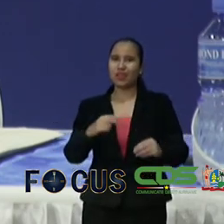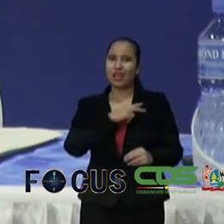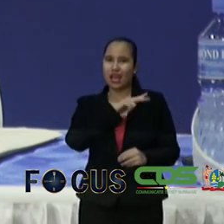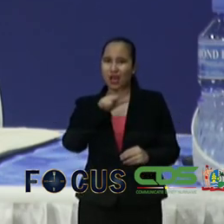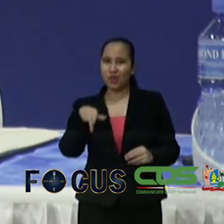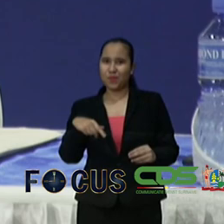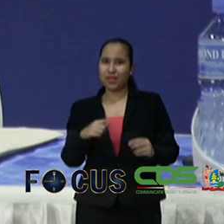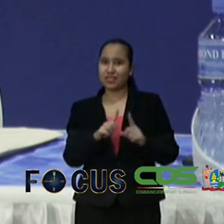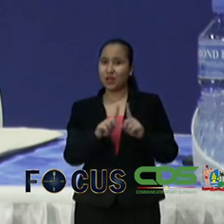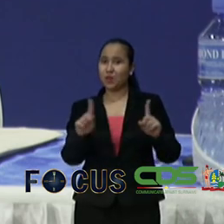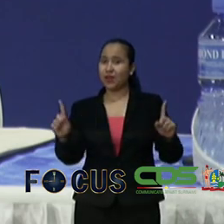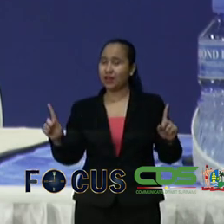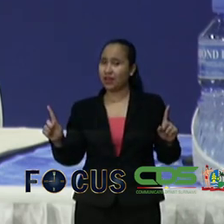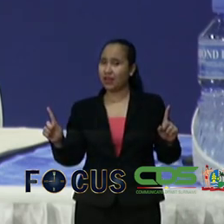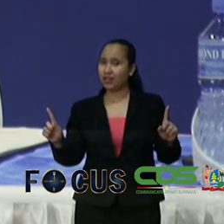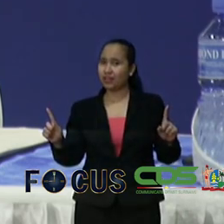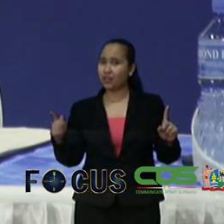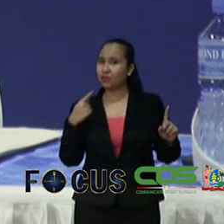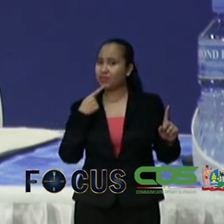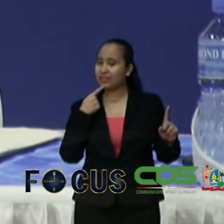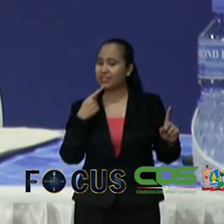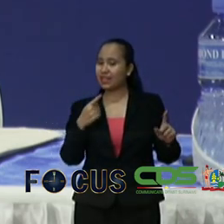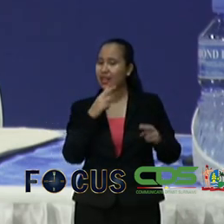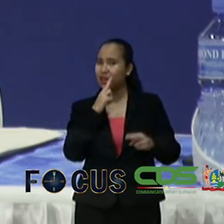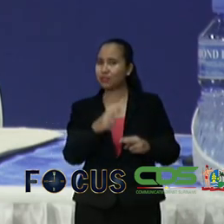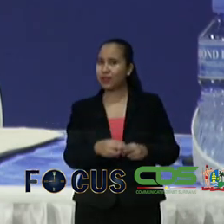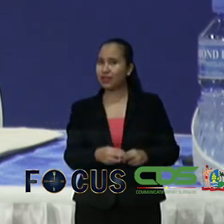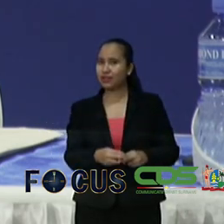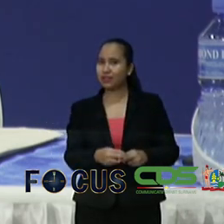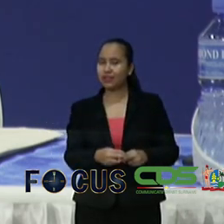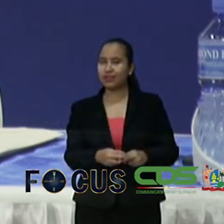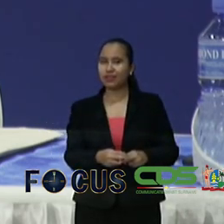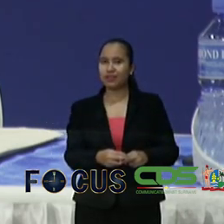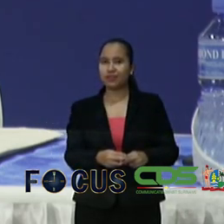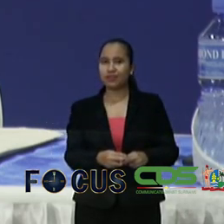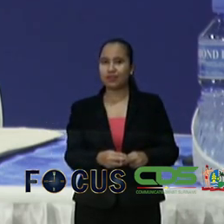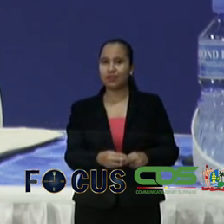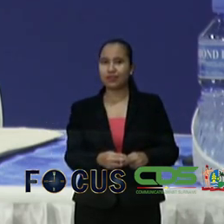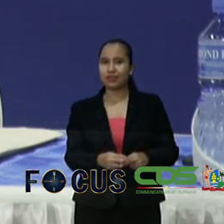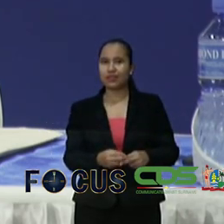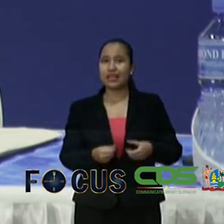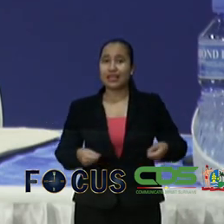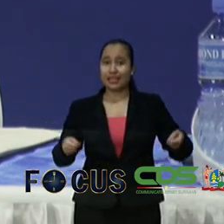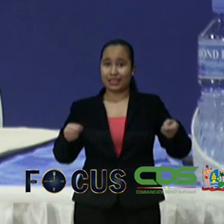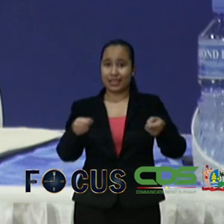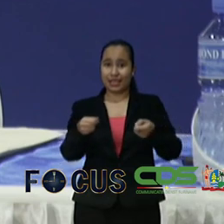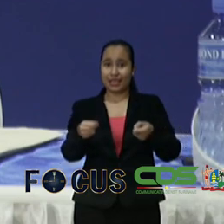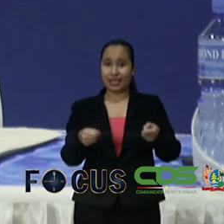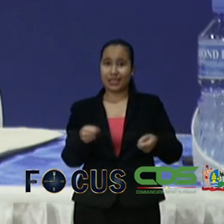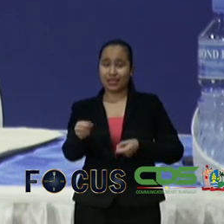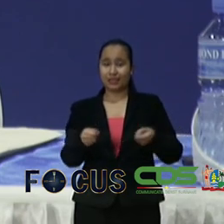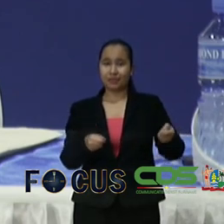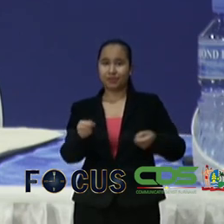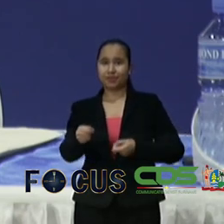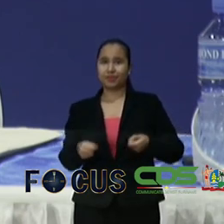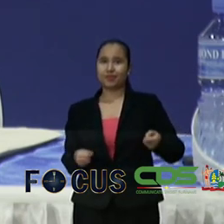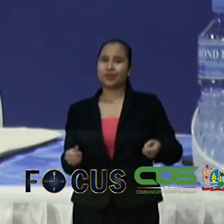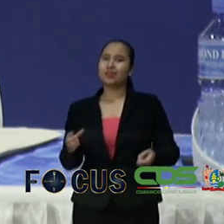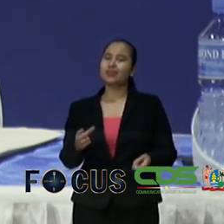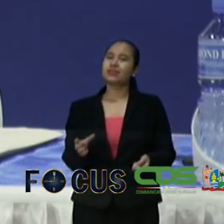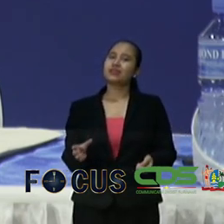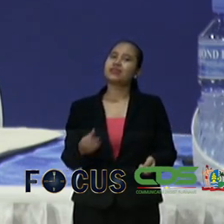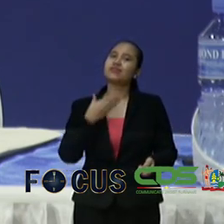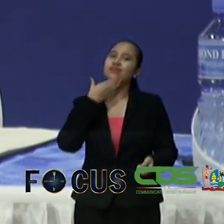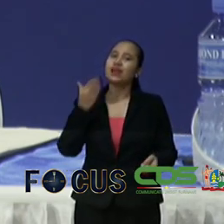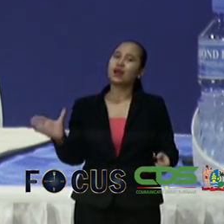elkaar gegaan met de toezegging vanuit de regering de gevraagde medewerking PLO doet de eerste